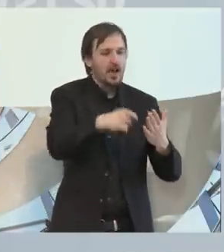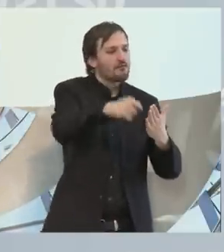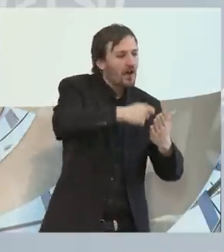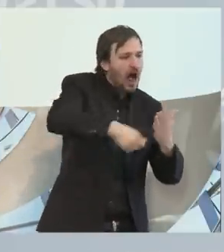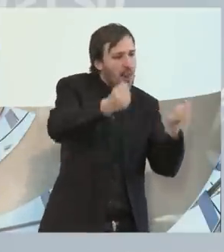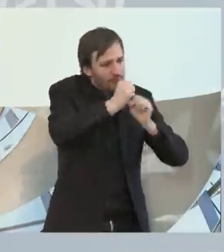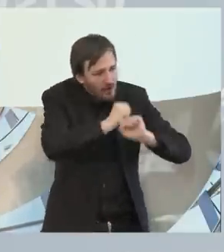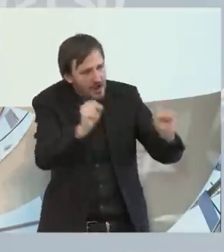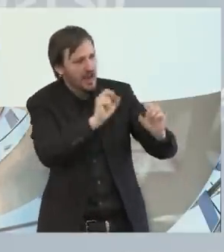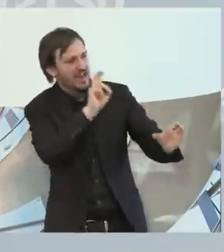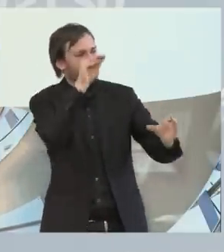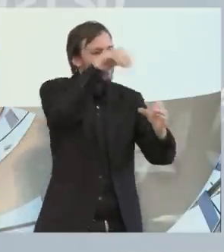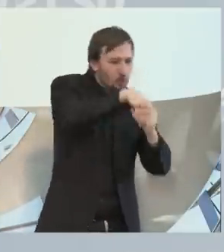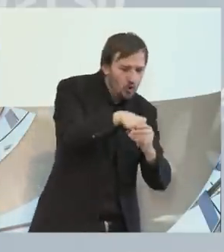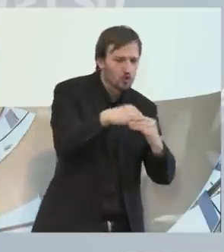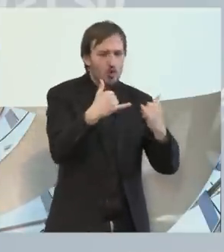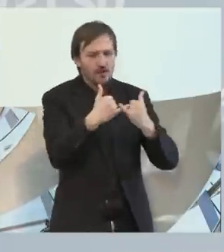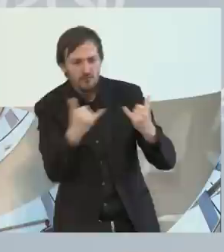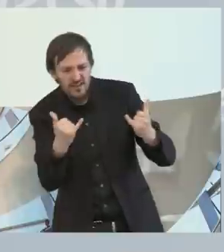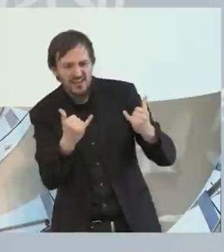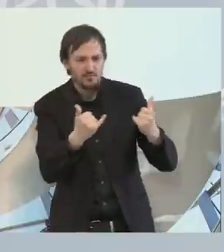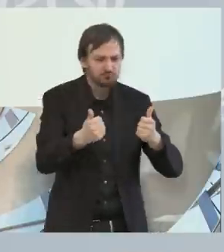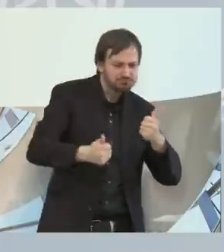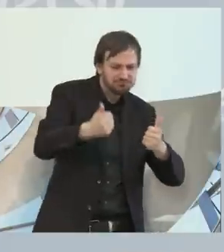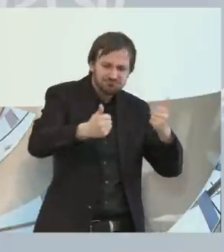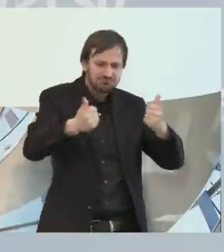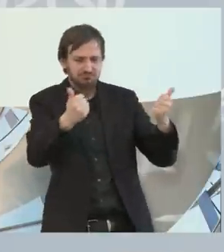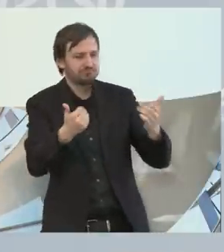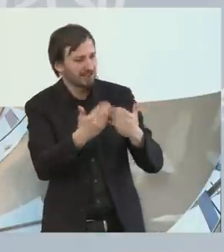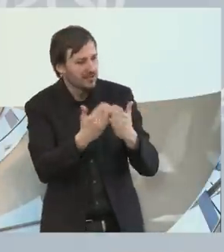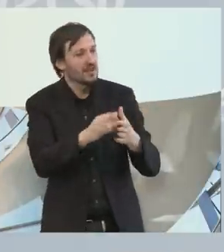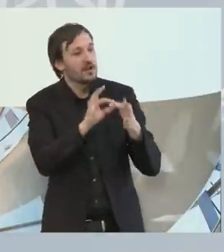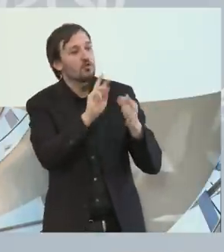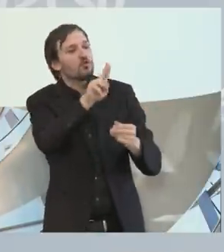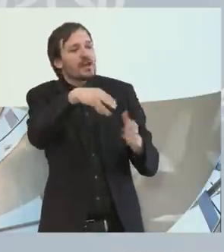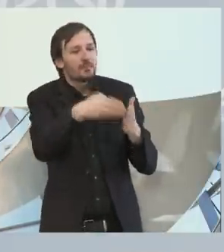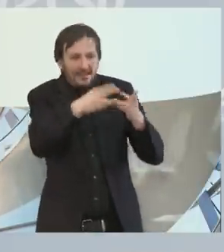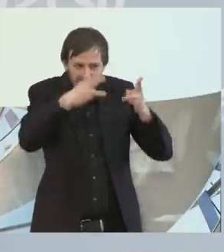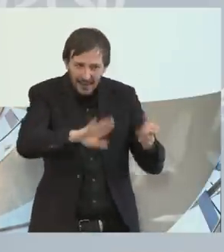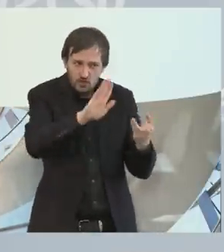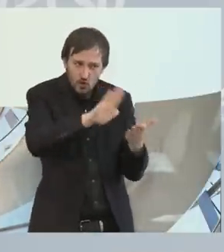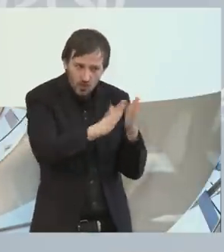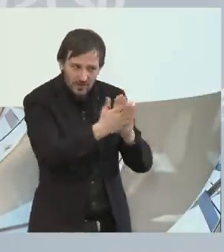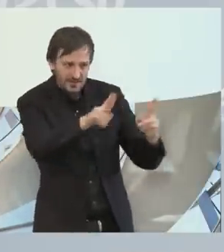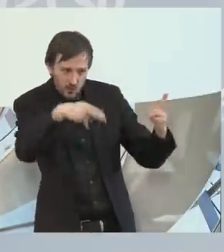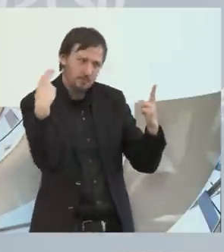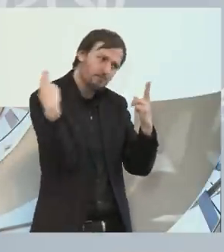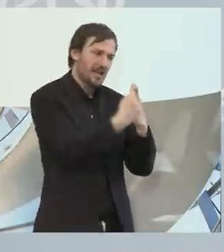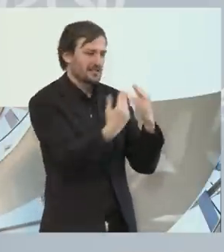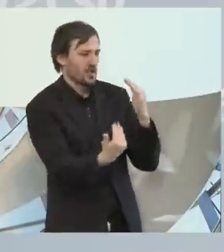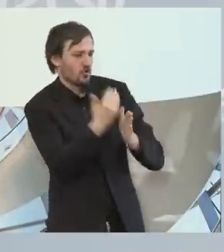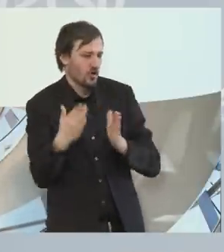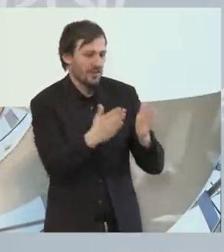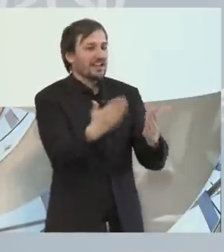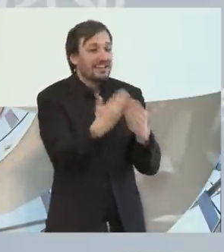Differenzierung zu organisieren, auch neue Wege im Sinne der UN-Behindertenrechtskonvention zu beschreiten. Wir wollen